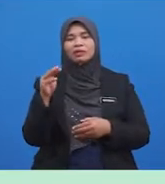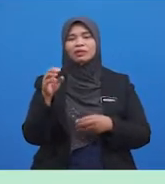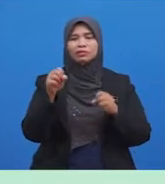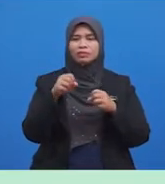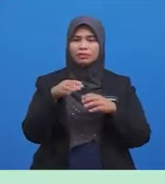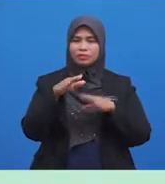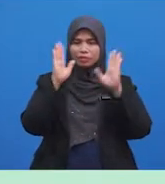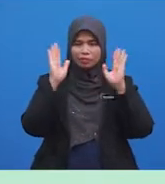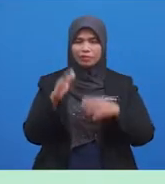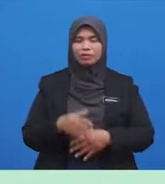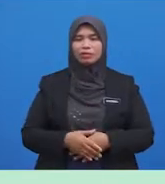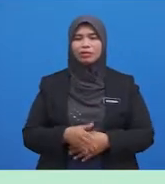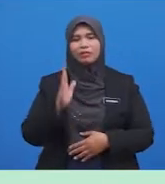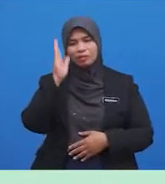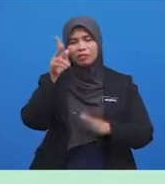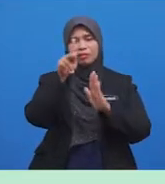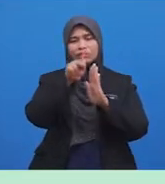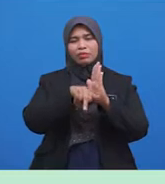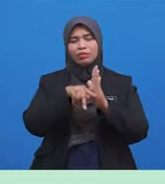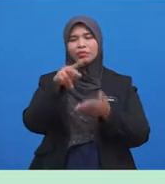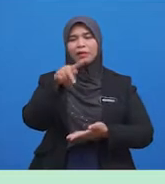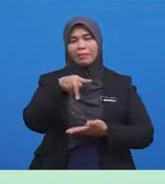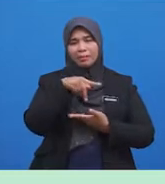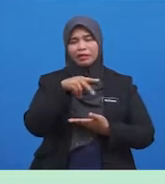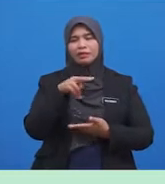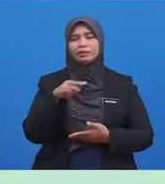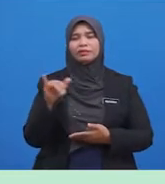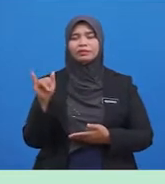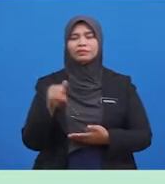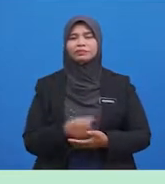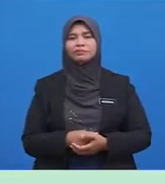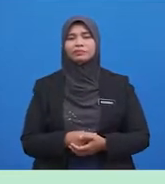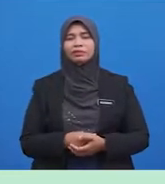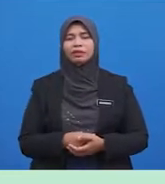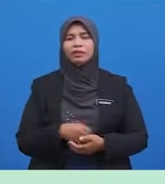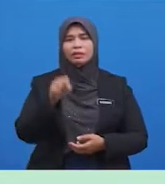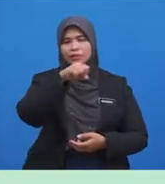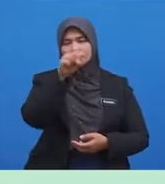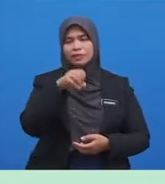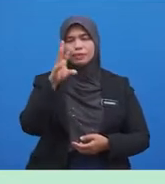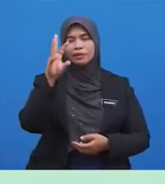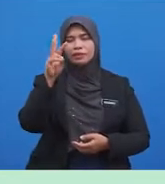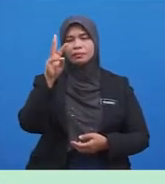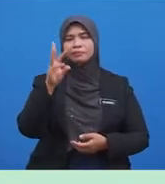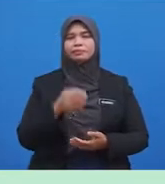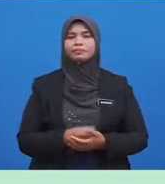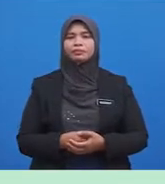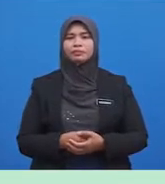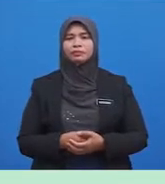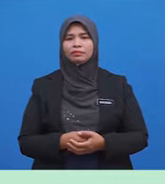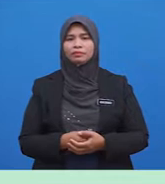Solat Kita Pun Akan Kurang Pahalanya Soalan Yang Keenam